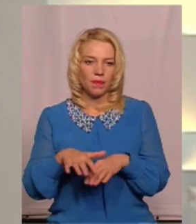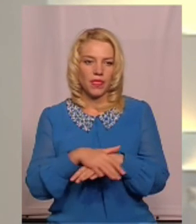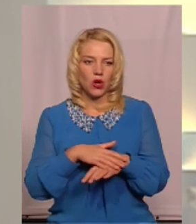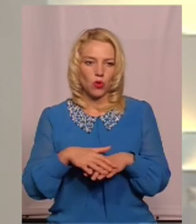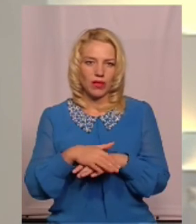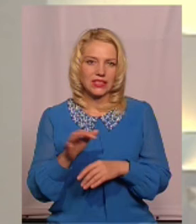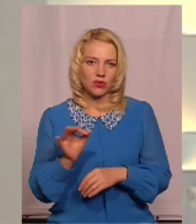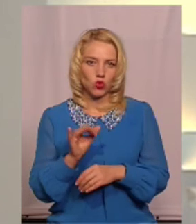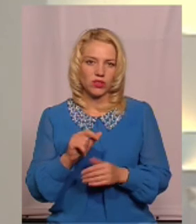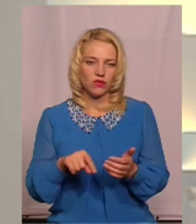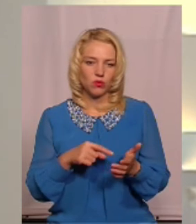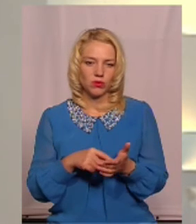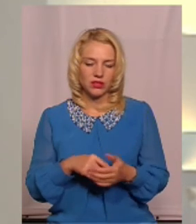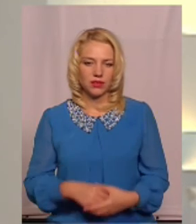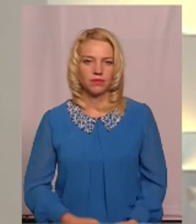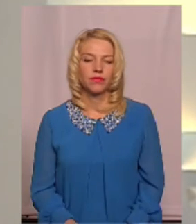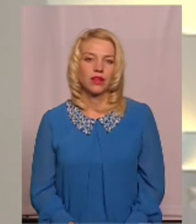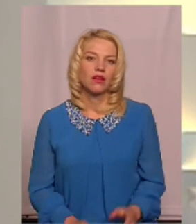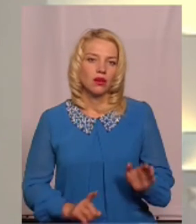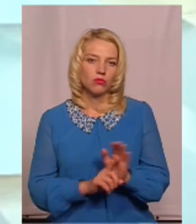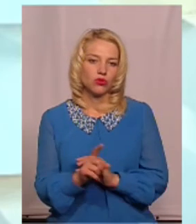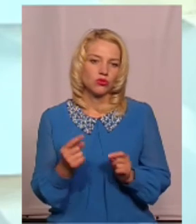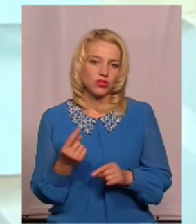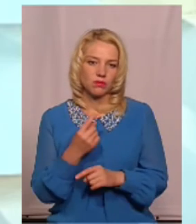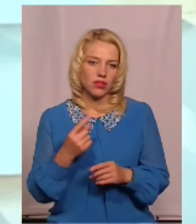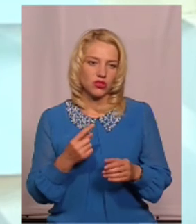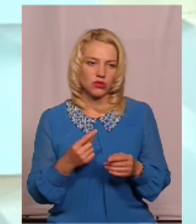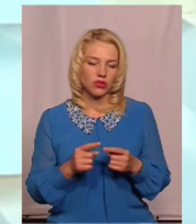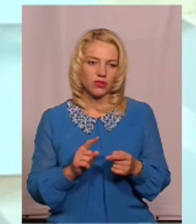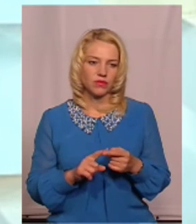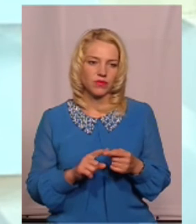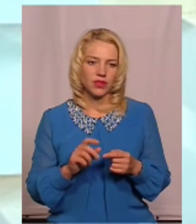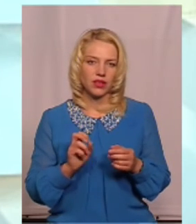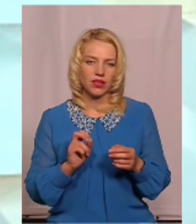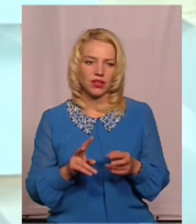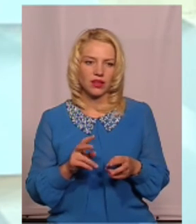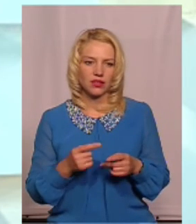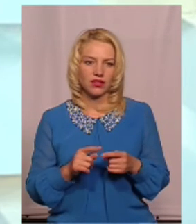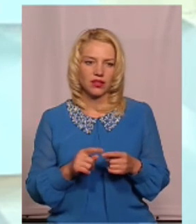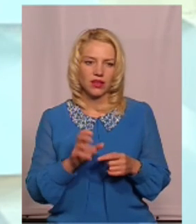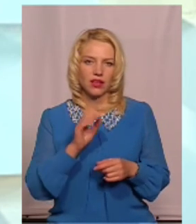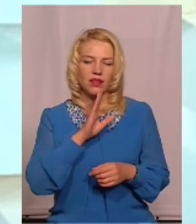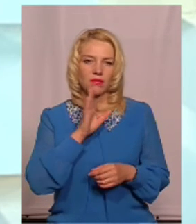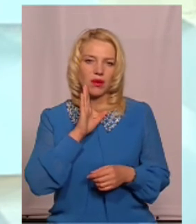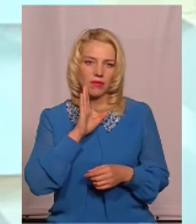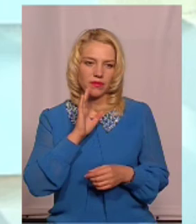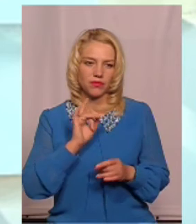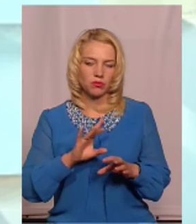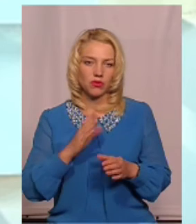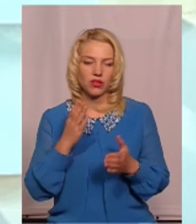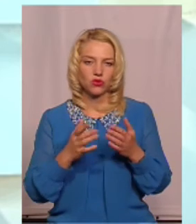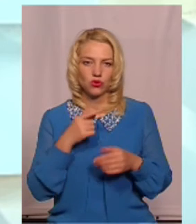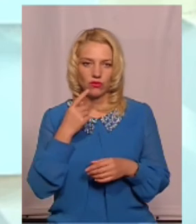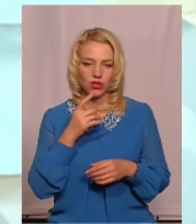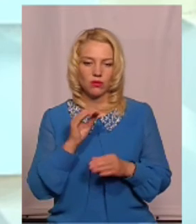туалетів місту? Почну з першого запитання, як містянка, і навіть відповім вам краще не як містянка, а як мама. Якщо